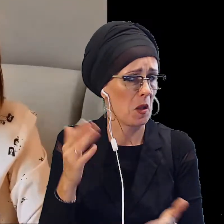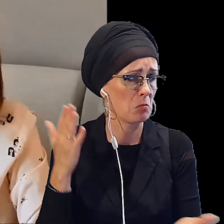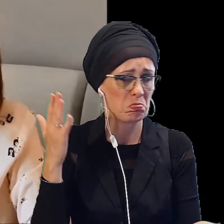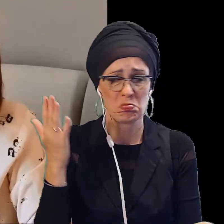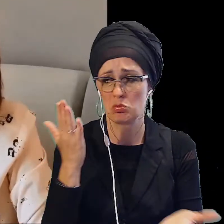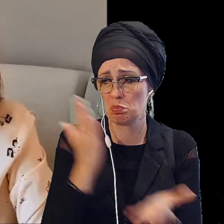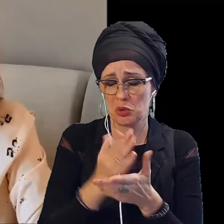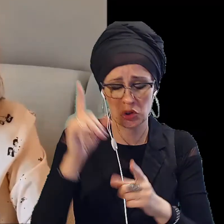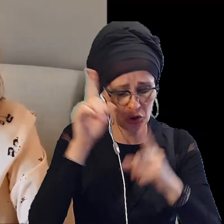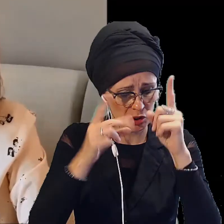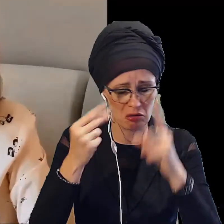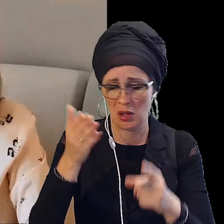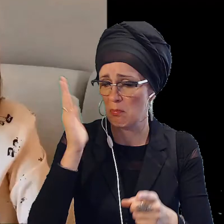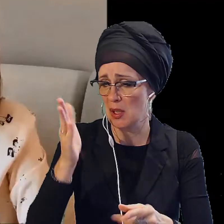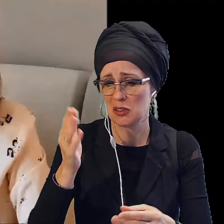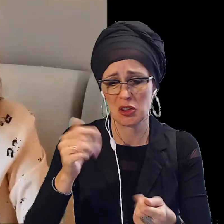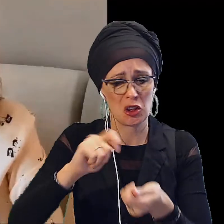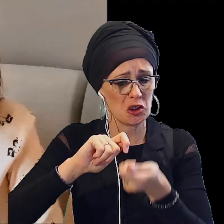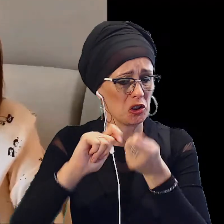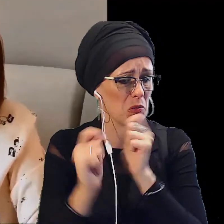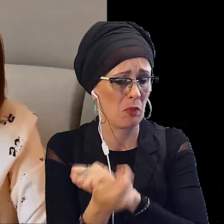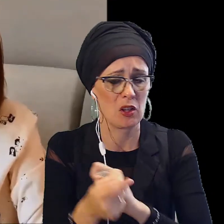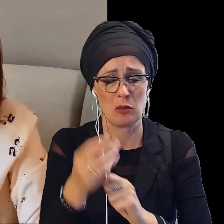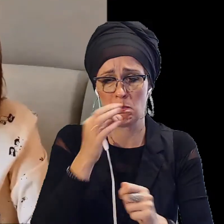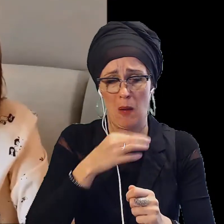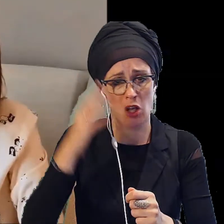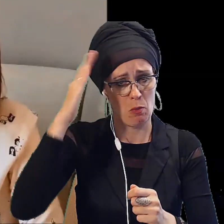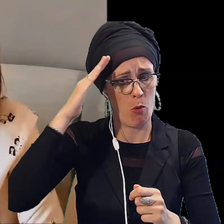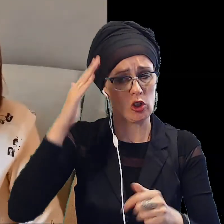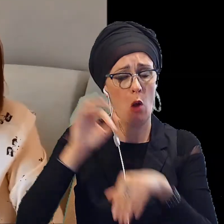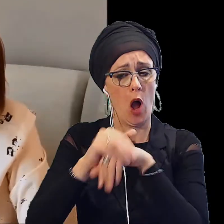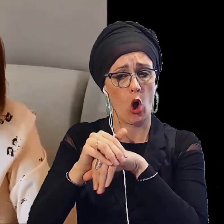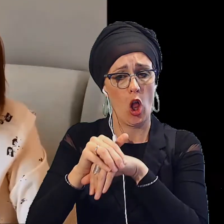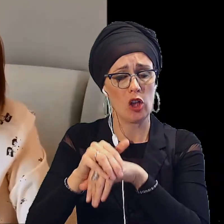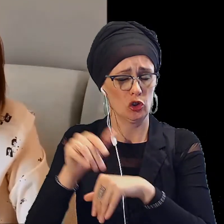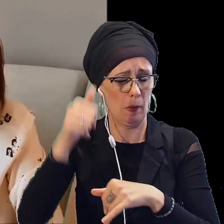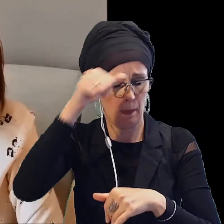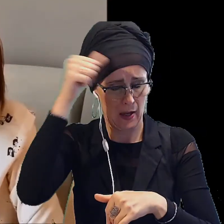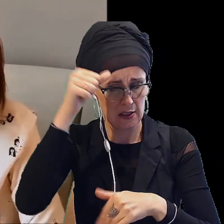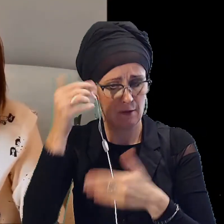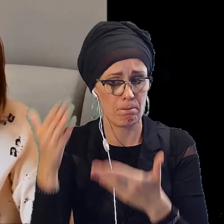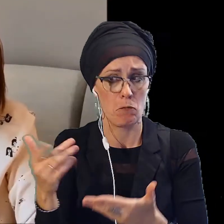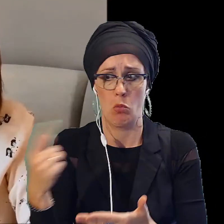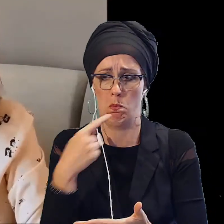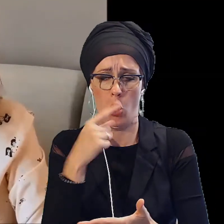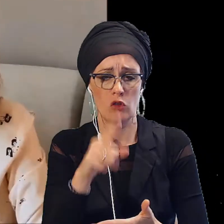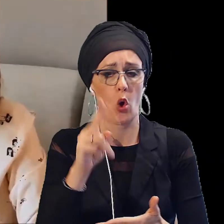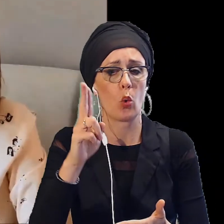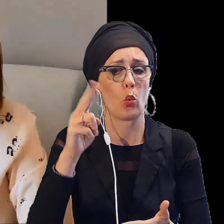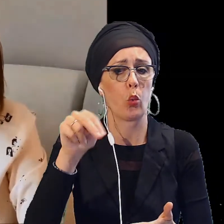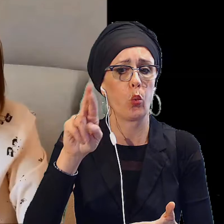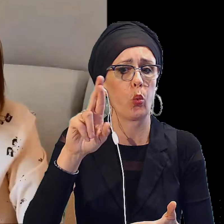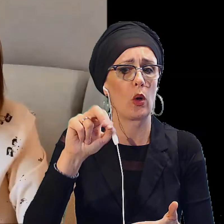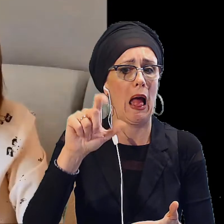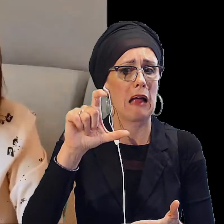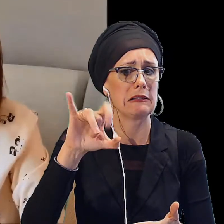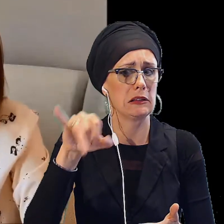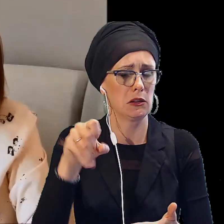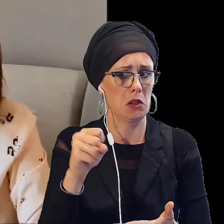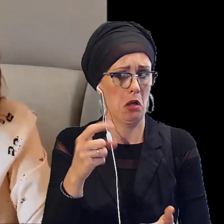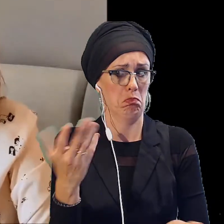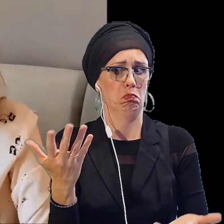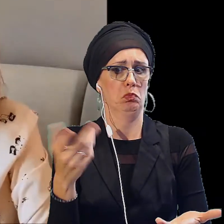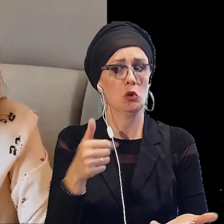że się nic nie zmieni, poznałam Alę Nowak, która poleciła kurację odkwaszającą. Postanowiłam